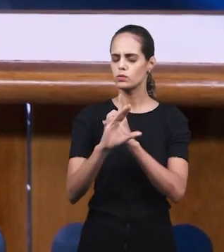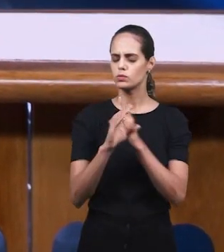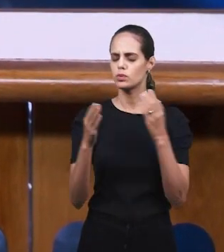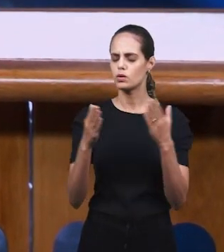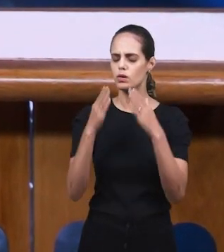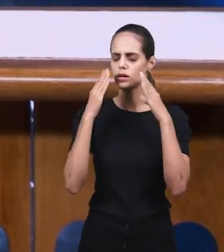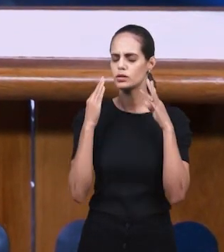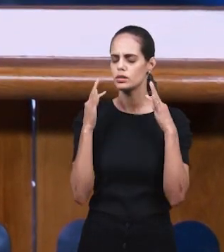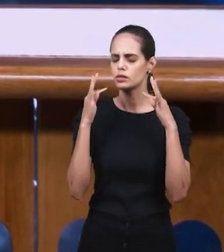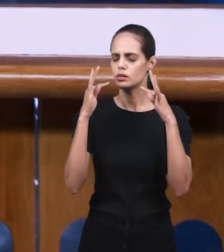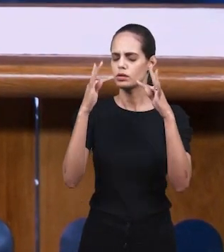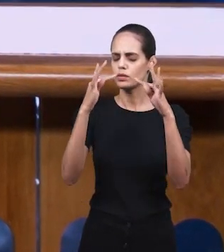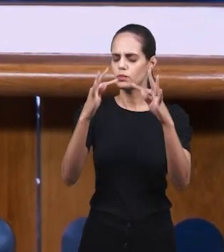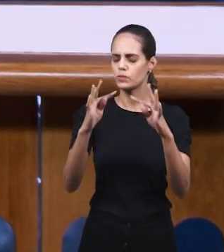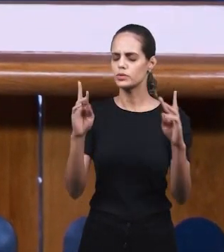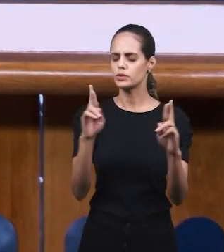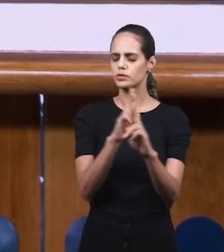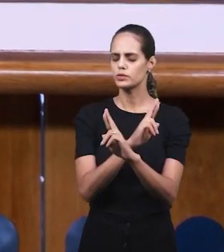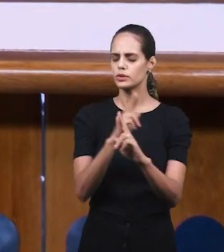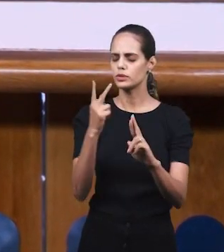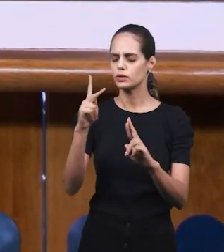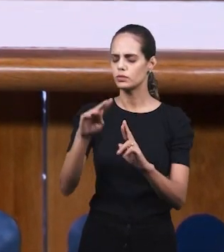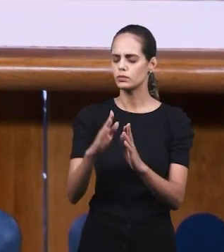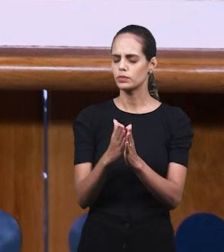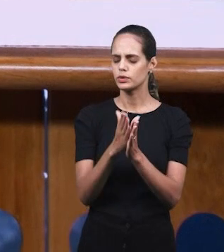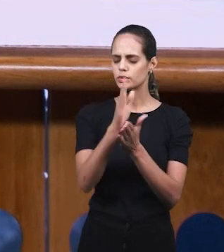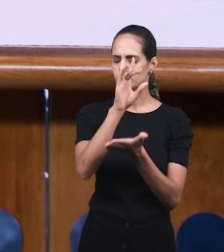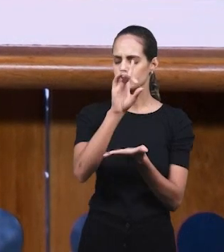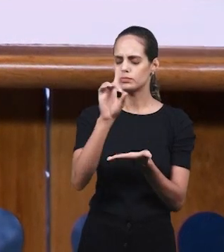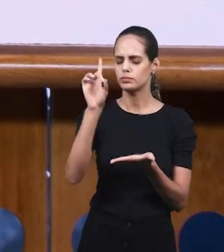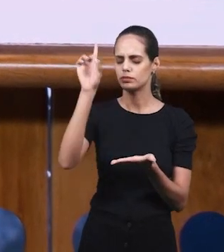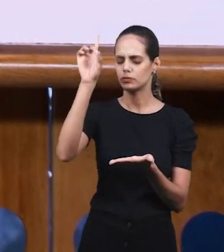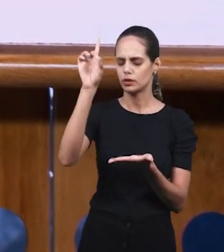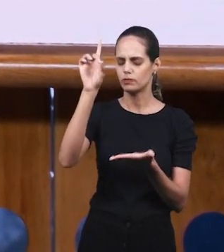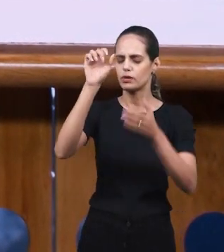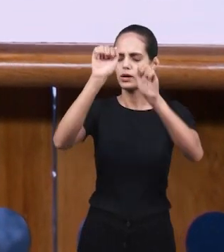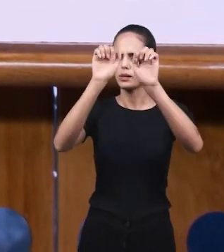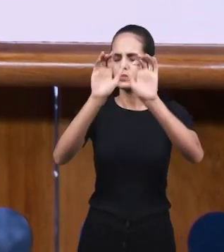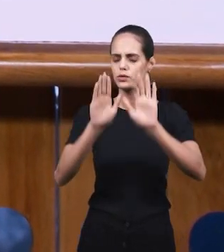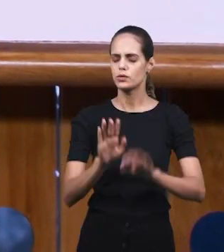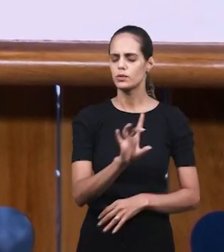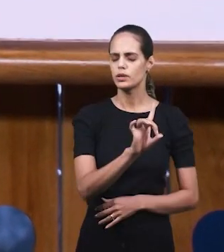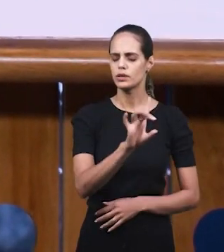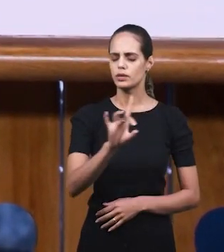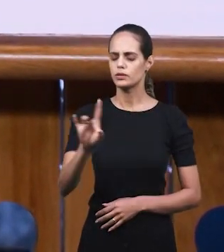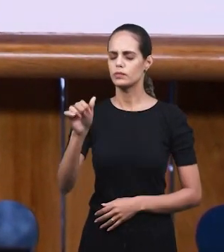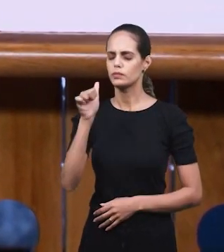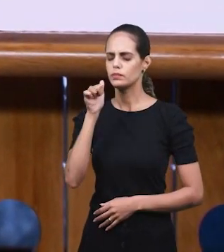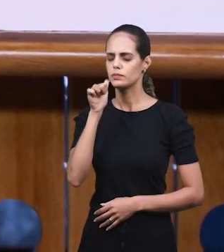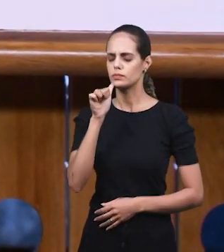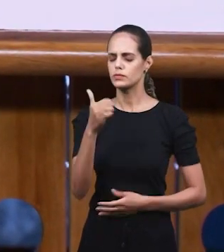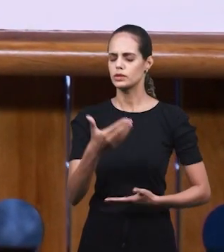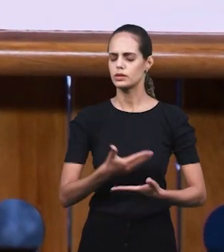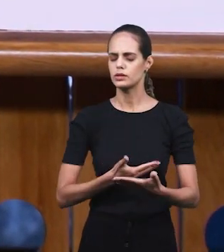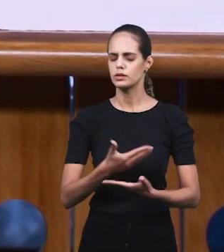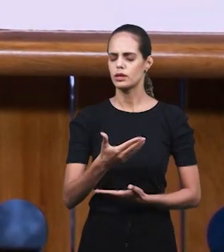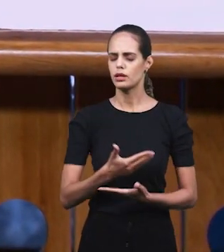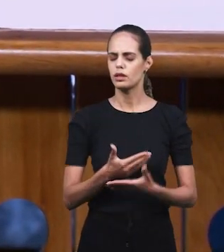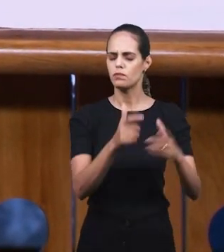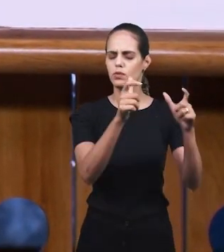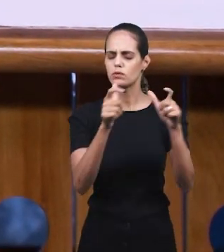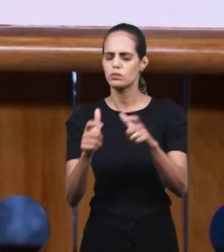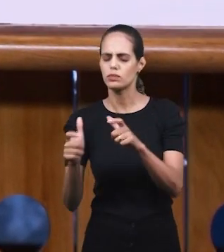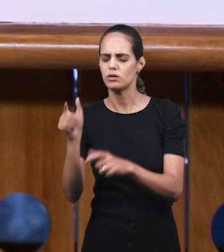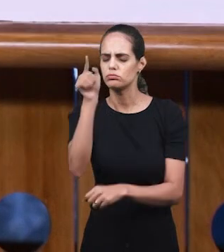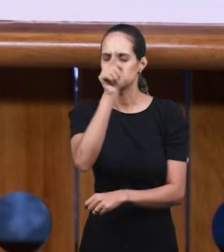во время которого мы передадим Твои свидетельства, Господь, в отношении Твоего слова. О, благослови каждую сестру, где